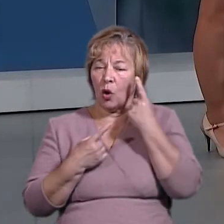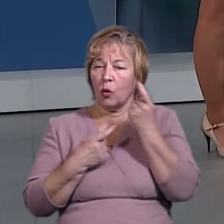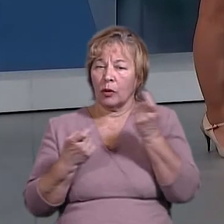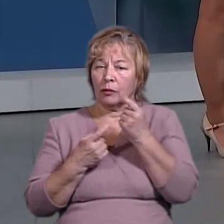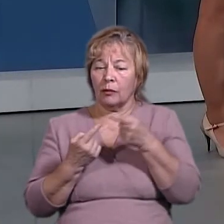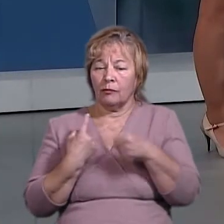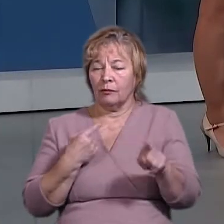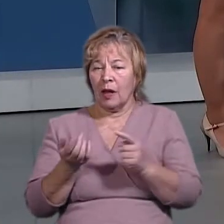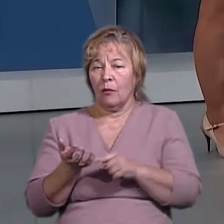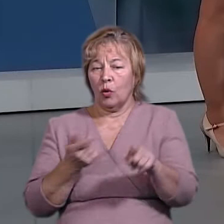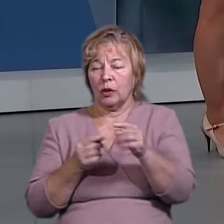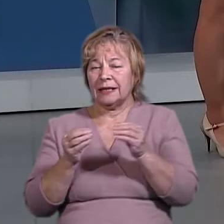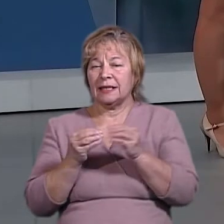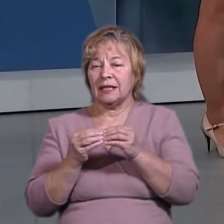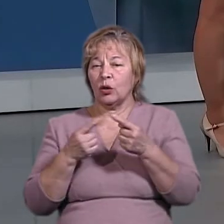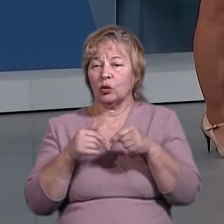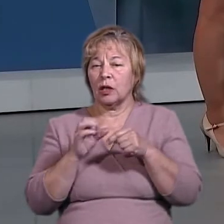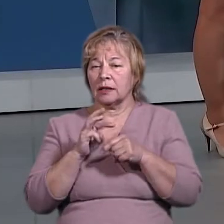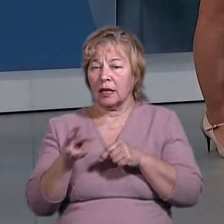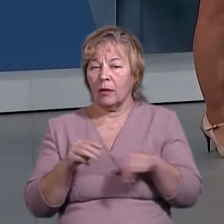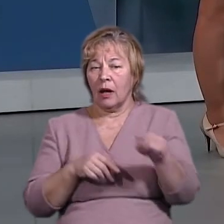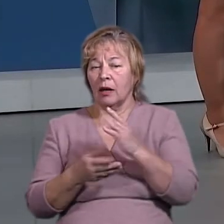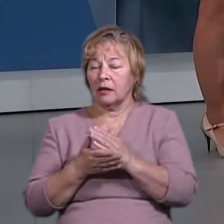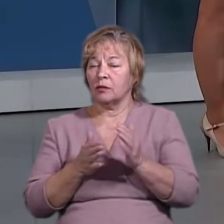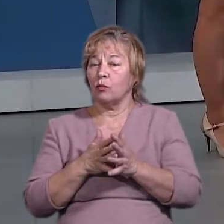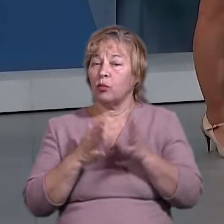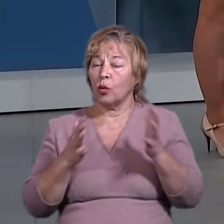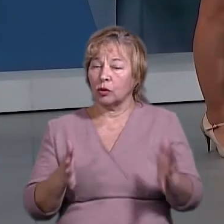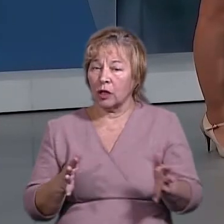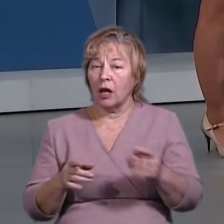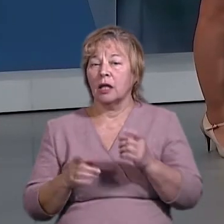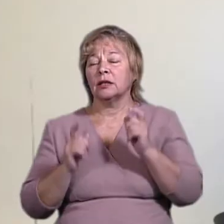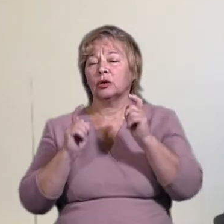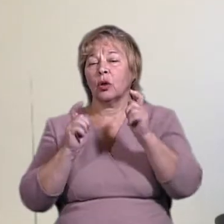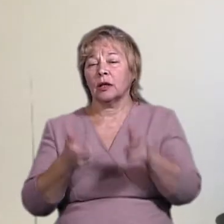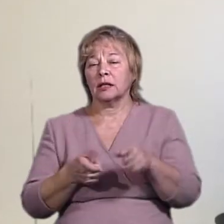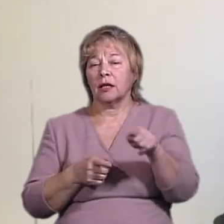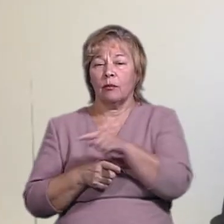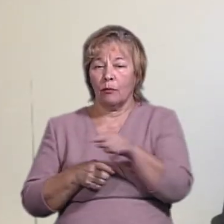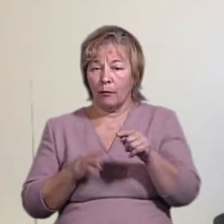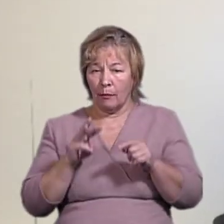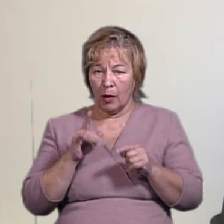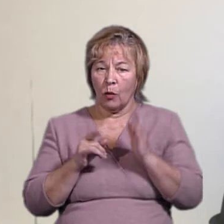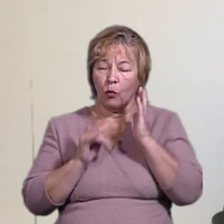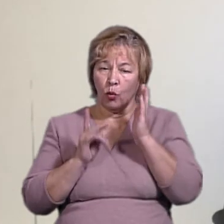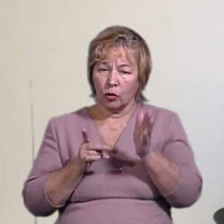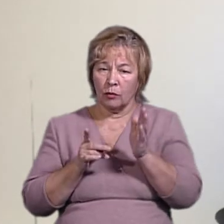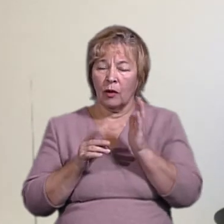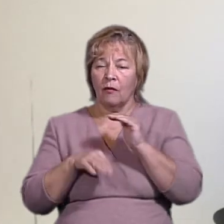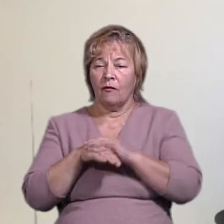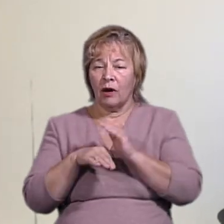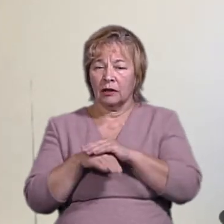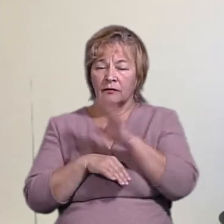розбіжності по 10 дільницях, але їх є більше. Відповідно, ми по ходу будемо оприлюднювати